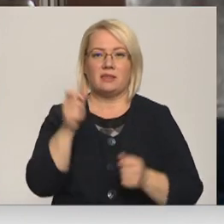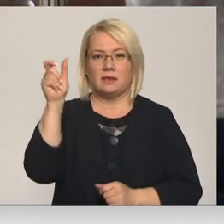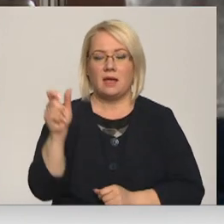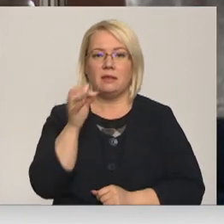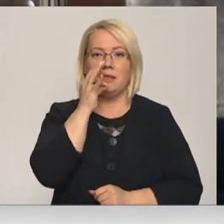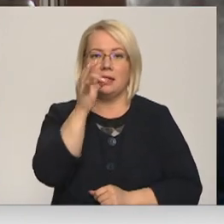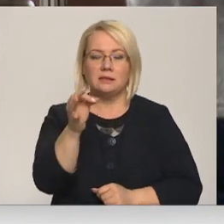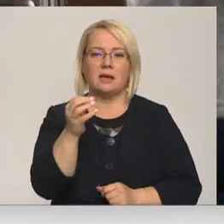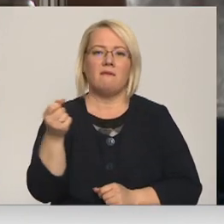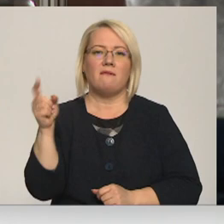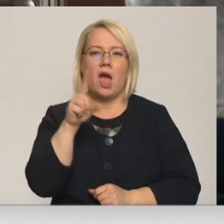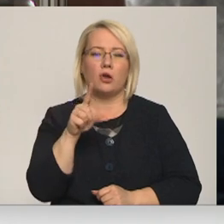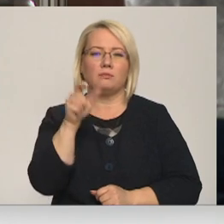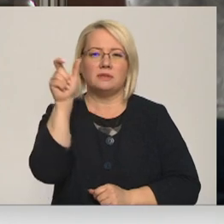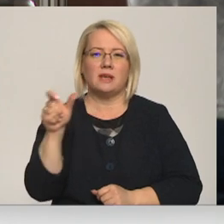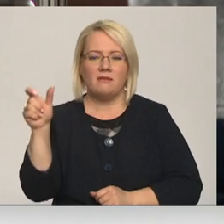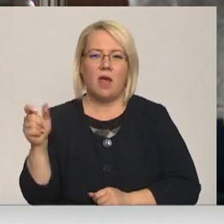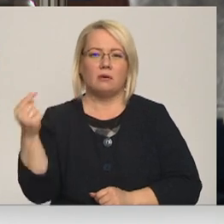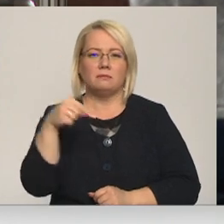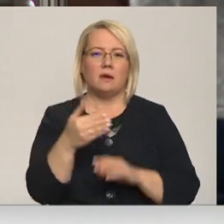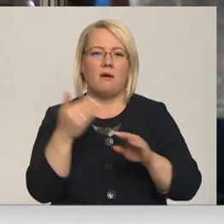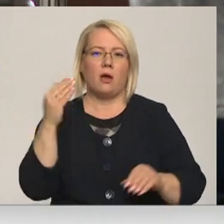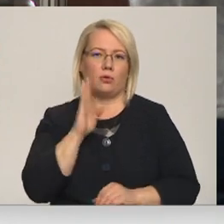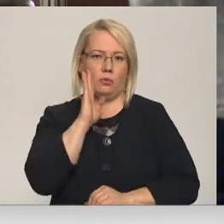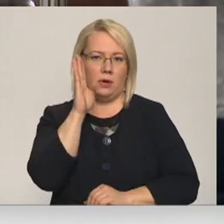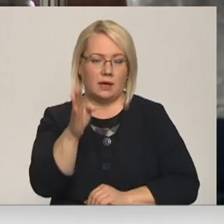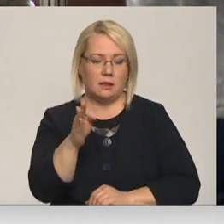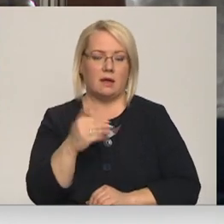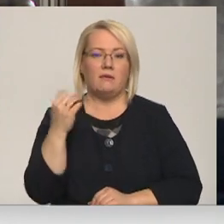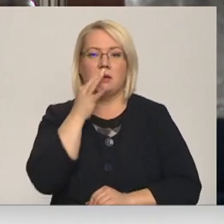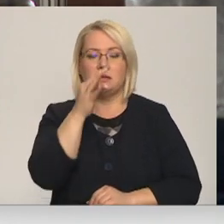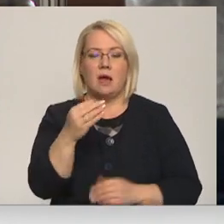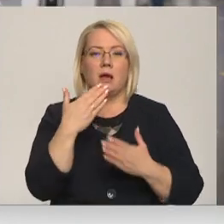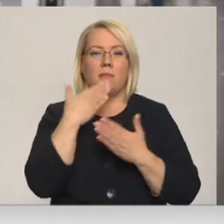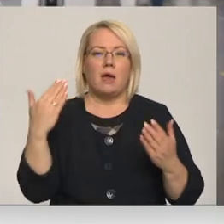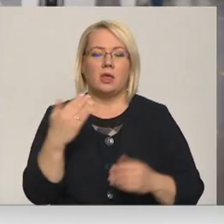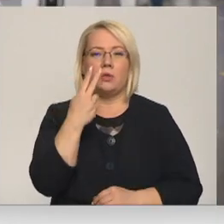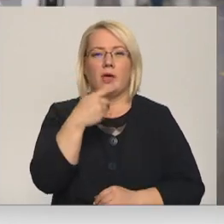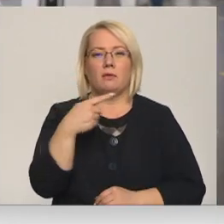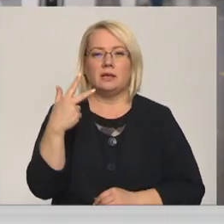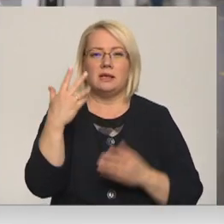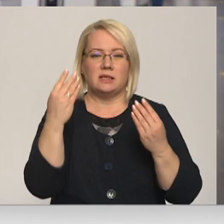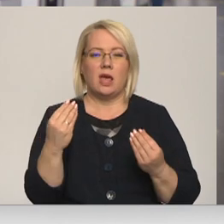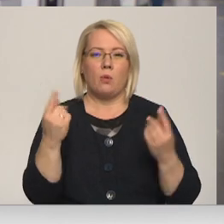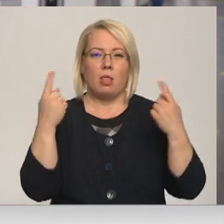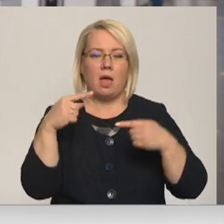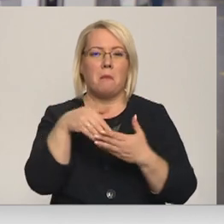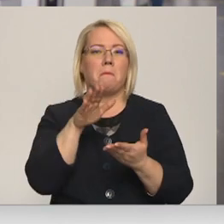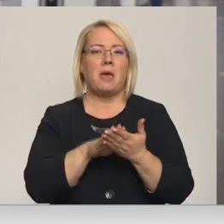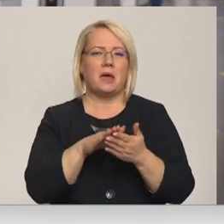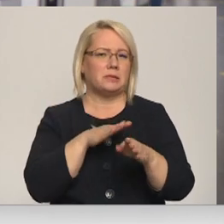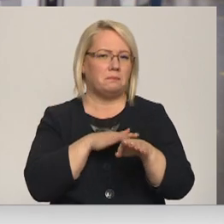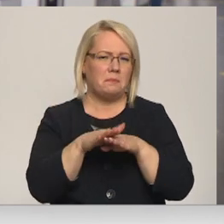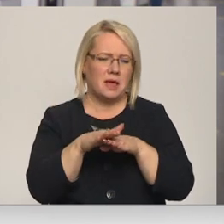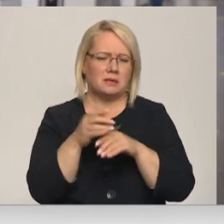teic, lielais vairums atnākuši no paša rīta. Pēdējo divu, trīs dienu laikā pieraksts ir gan drīz pilns ar